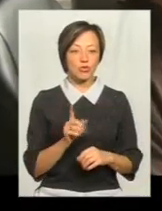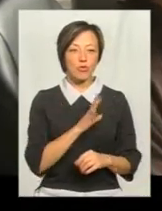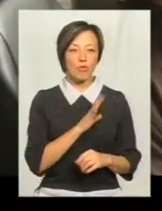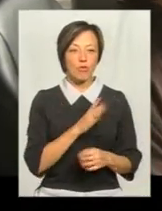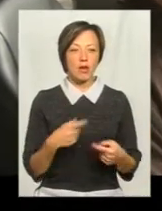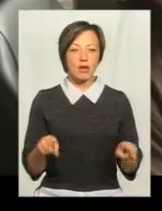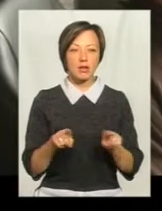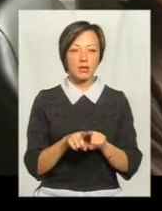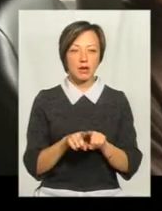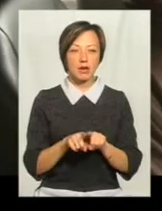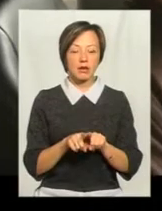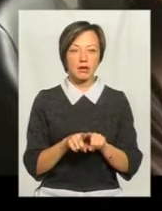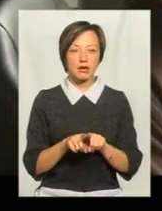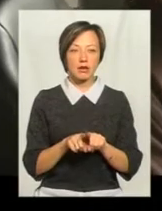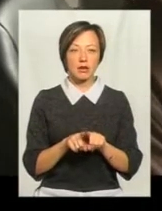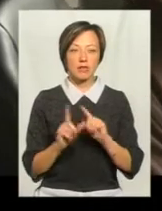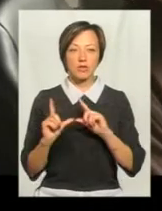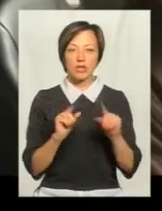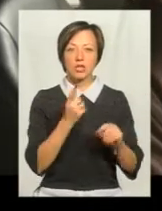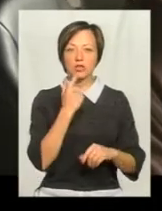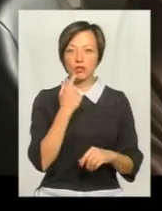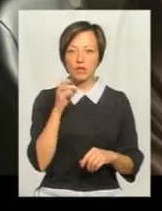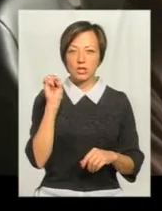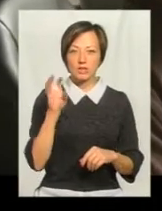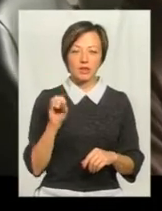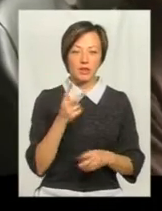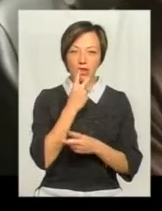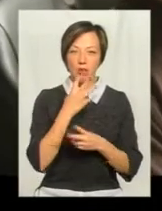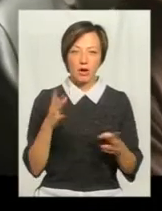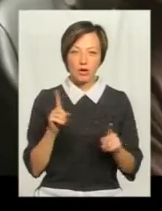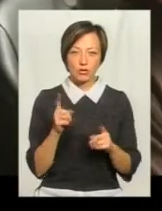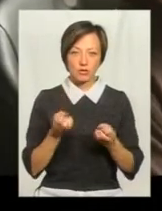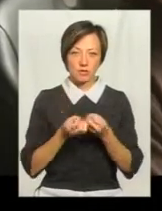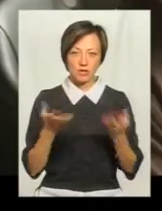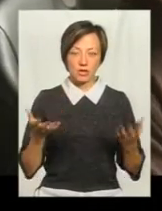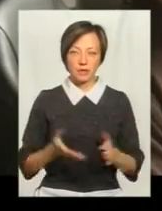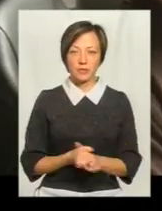так, що проїжджаєш навіть на червоний світло і не бачиш, що воно світить.